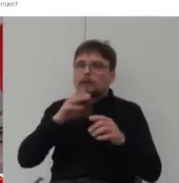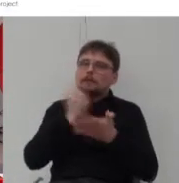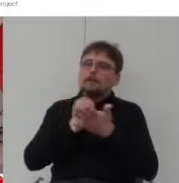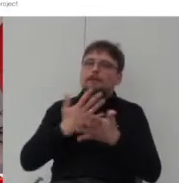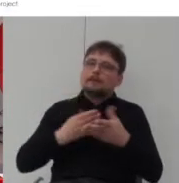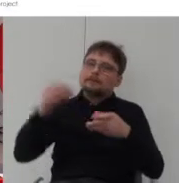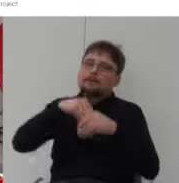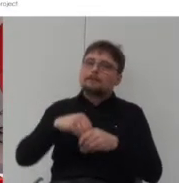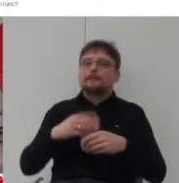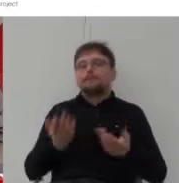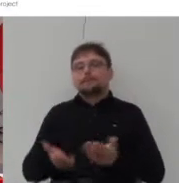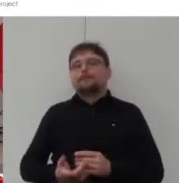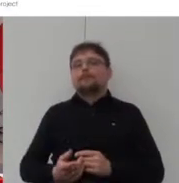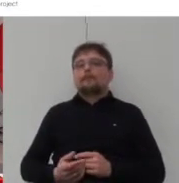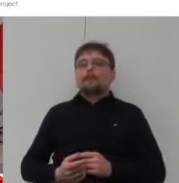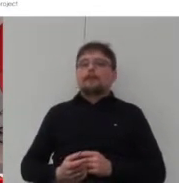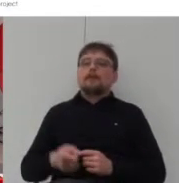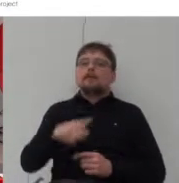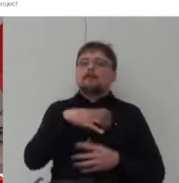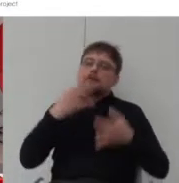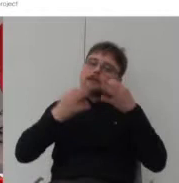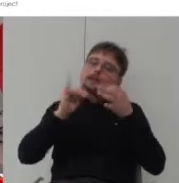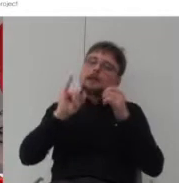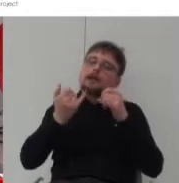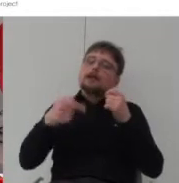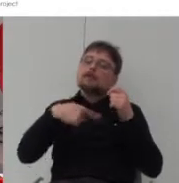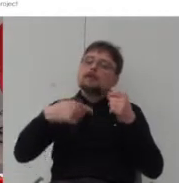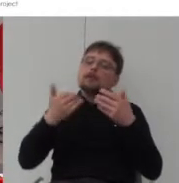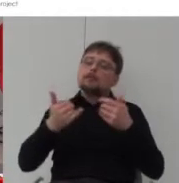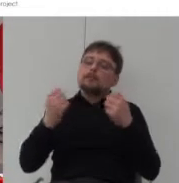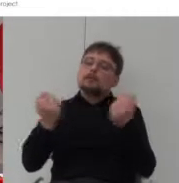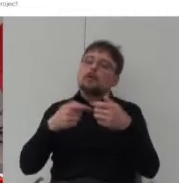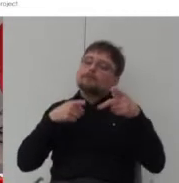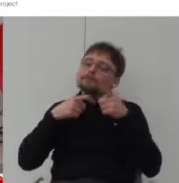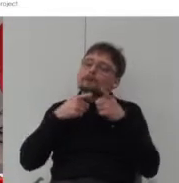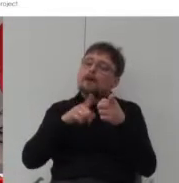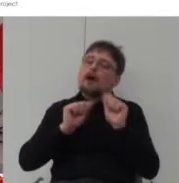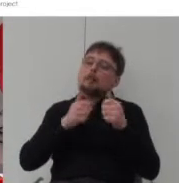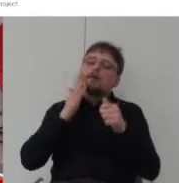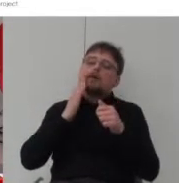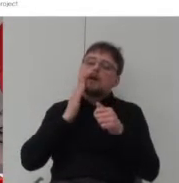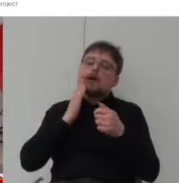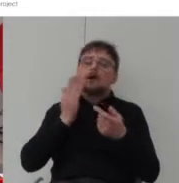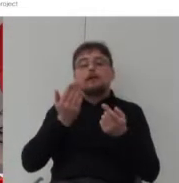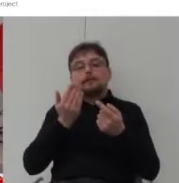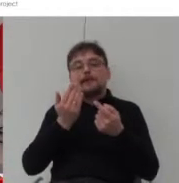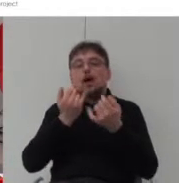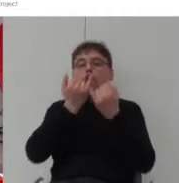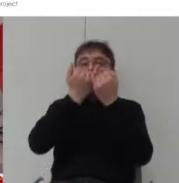zastanowienie się jak możemy działać w kierunku żeby mieszkanie odpowiadało po zmieniającym się potrzebom